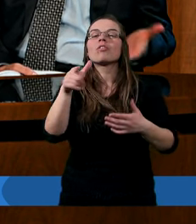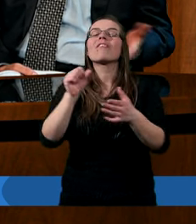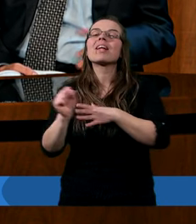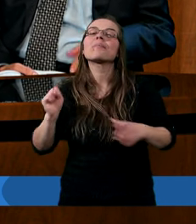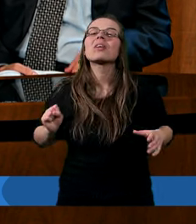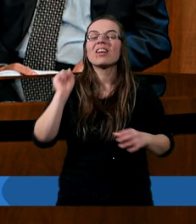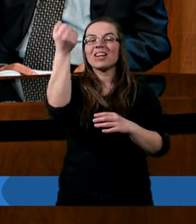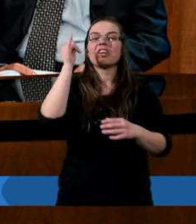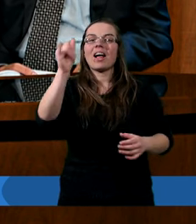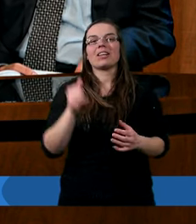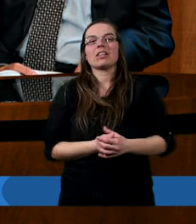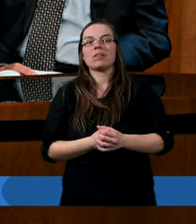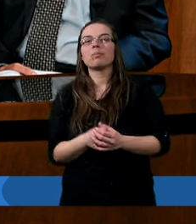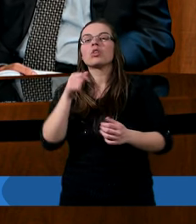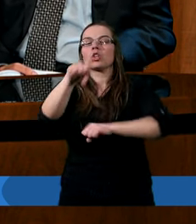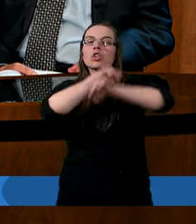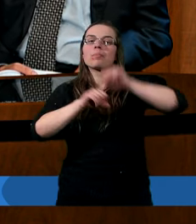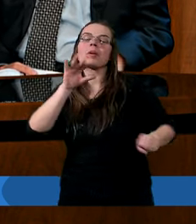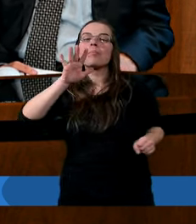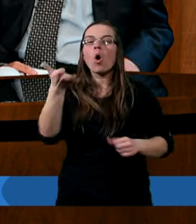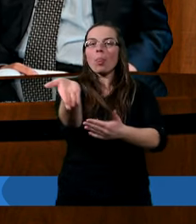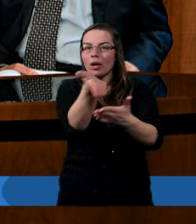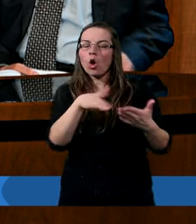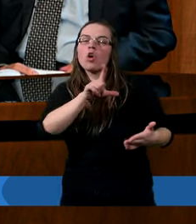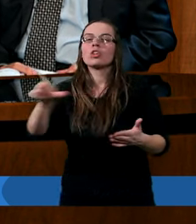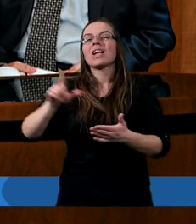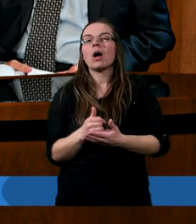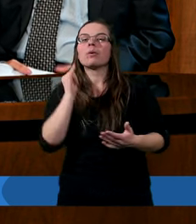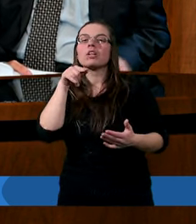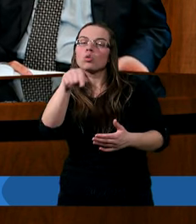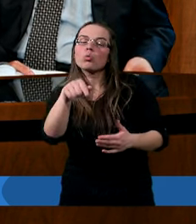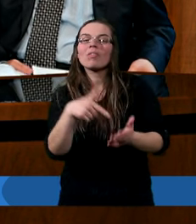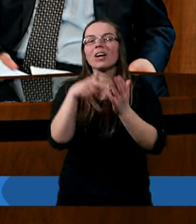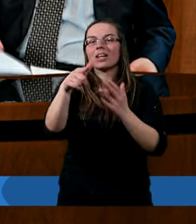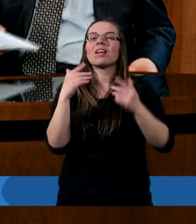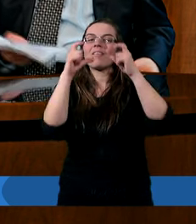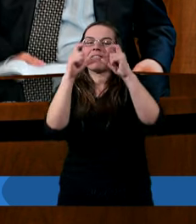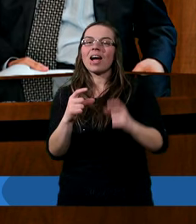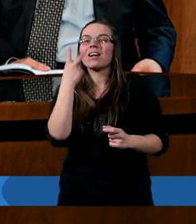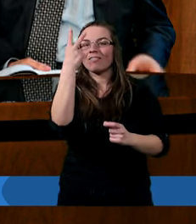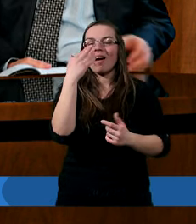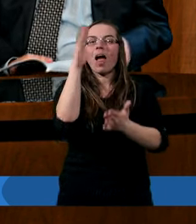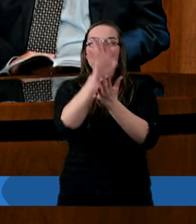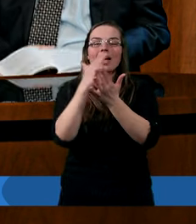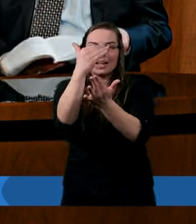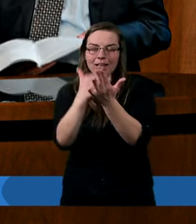pocieszycielem. List do Rzymian, piąty rozdział i tutaj dwa teksty